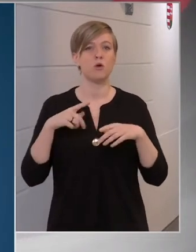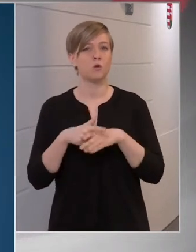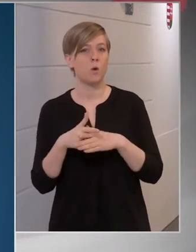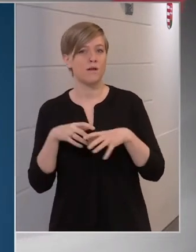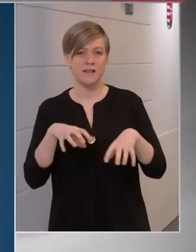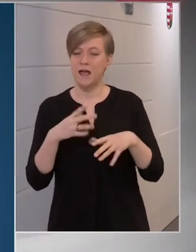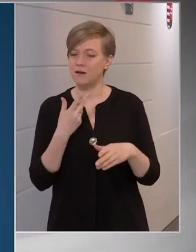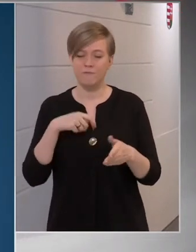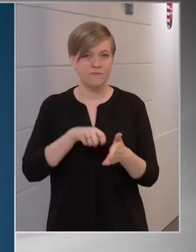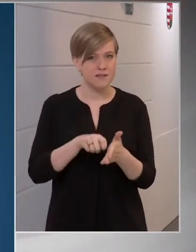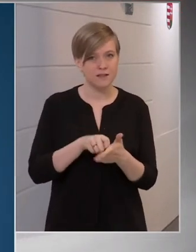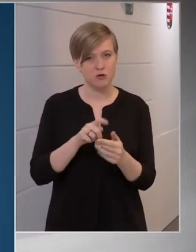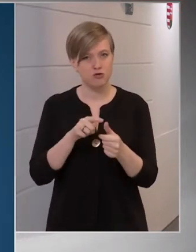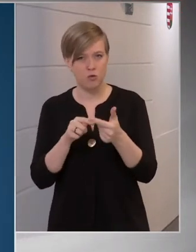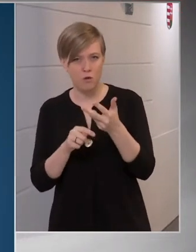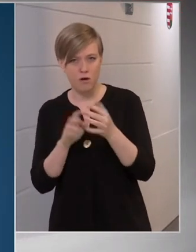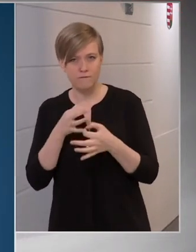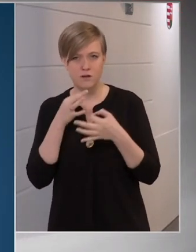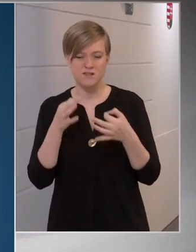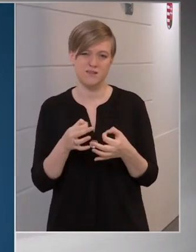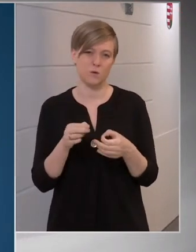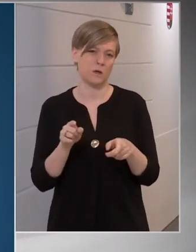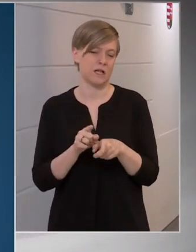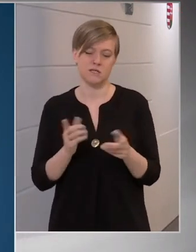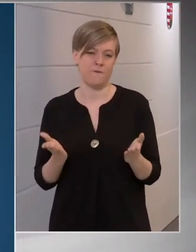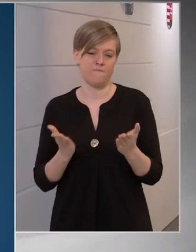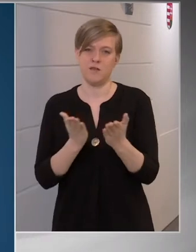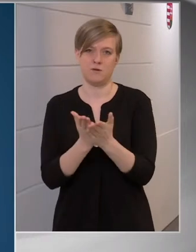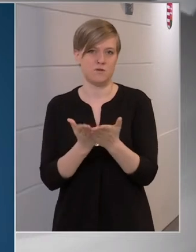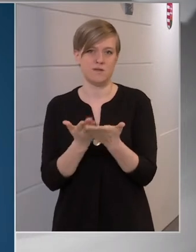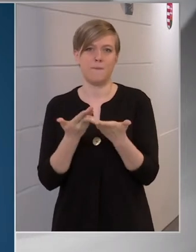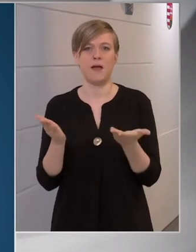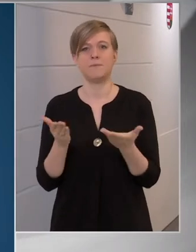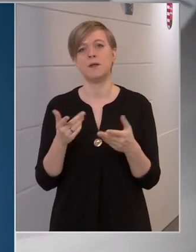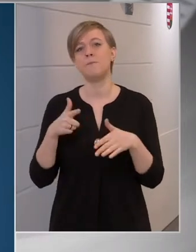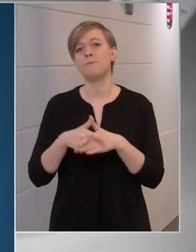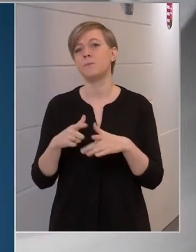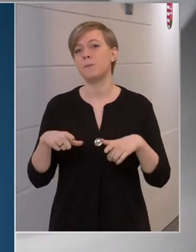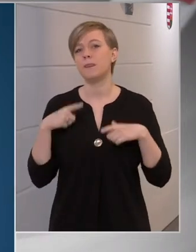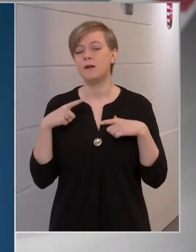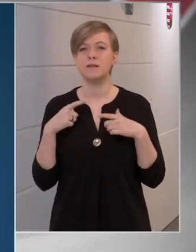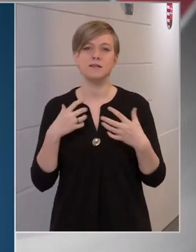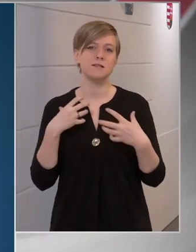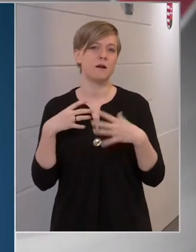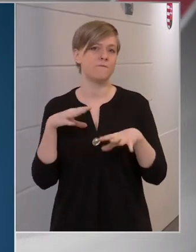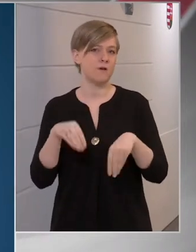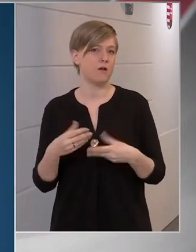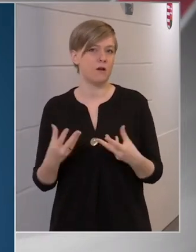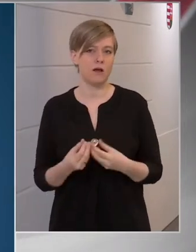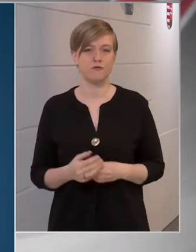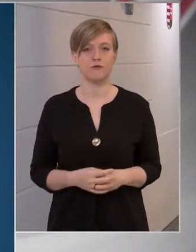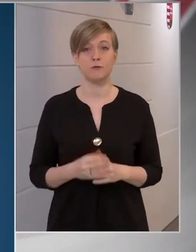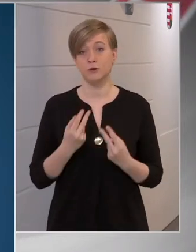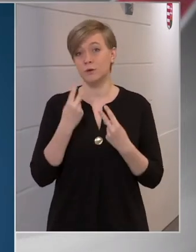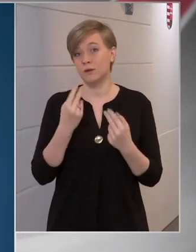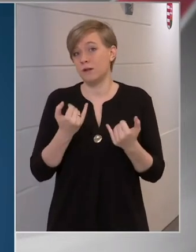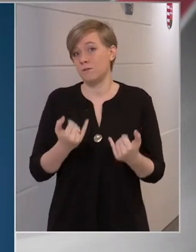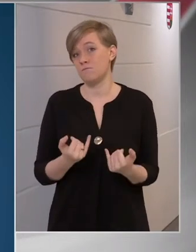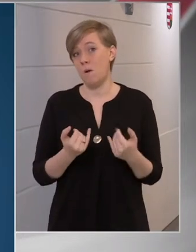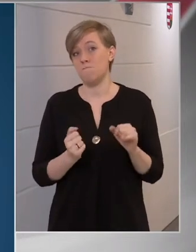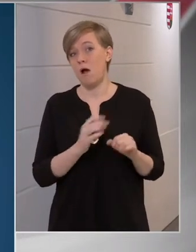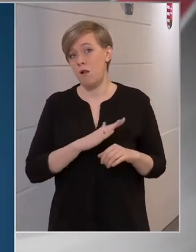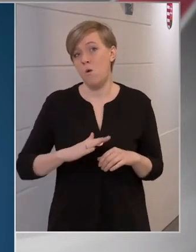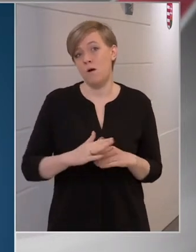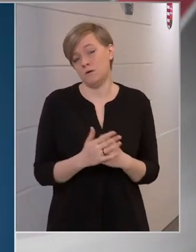ezekben az esetekben, alig ha fér ez össze bármilyen közéleti szereplálással. Úgy tűnik ma, hogy a bal oldalon összefér,